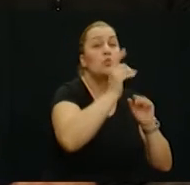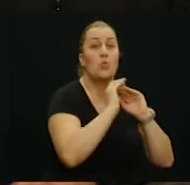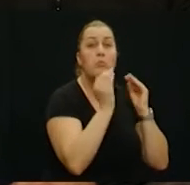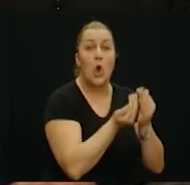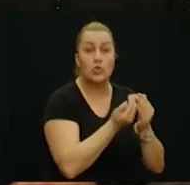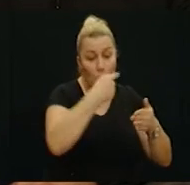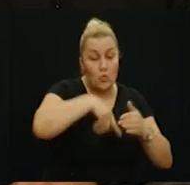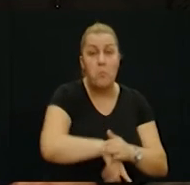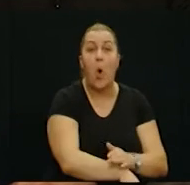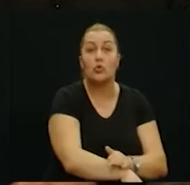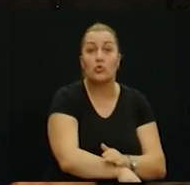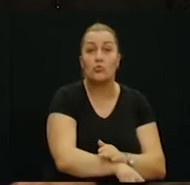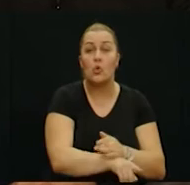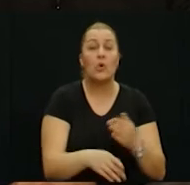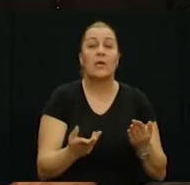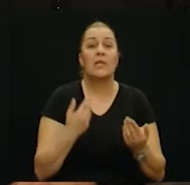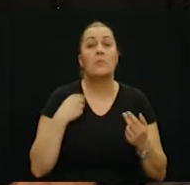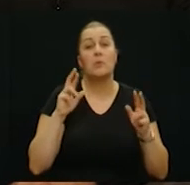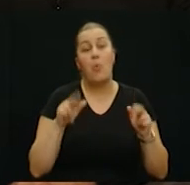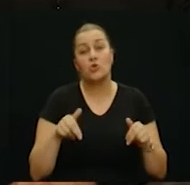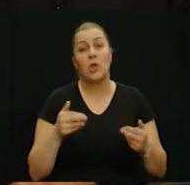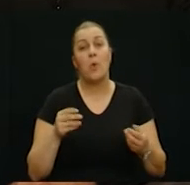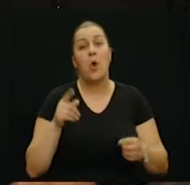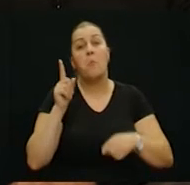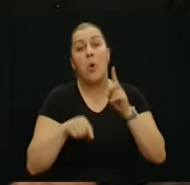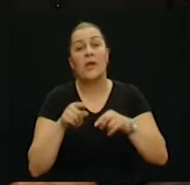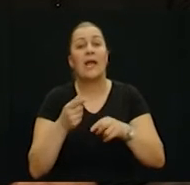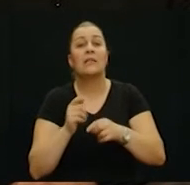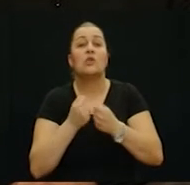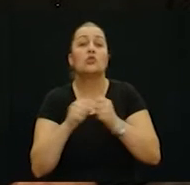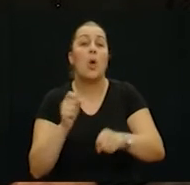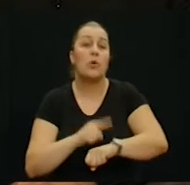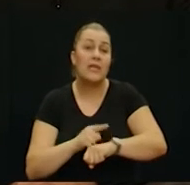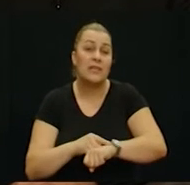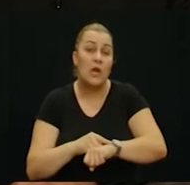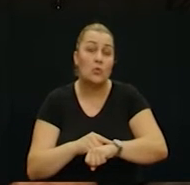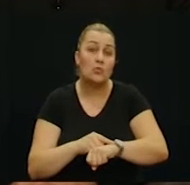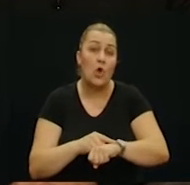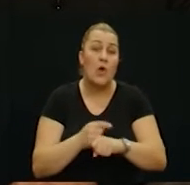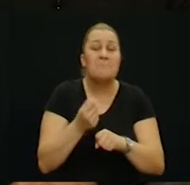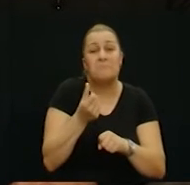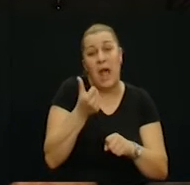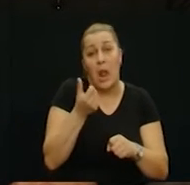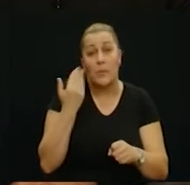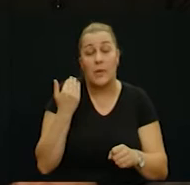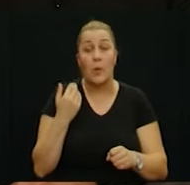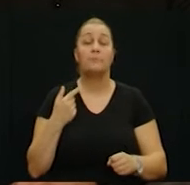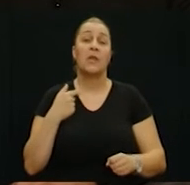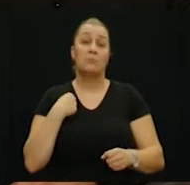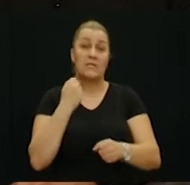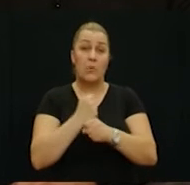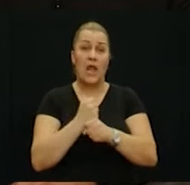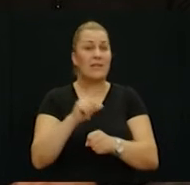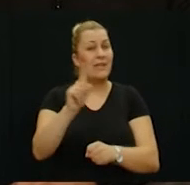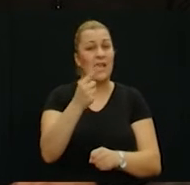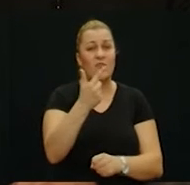prostoriju u podromu gdje ćemo, da tako kažem, nekakve slobodne trenutke, ako ih je bilo i koliko ih je bilo. Jer mi